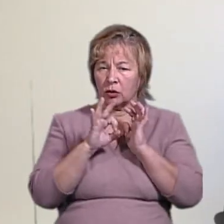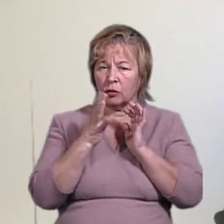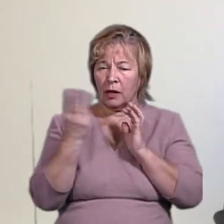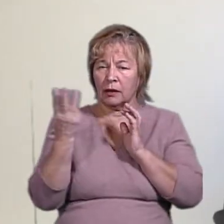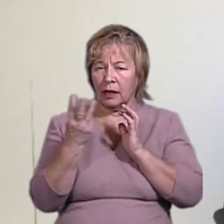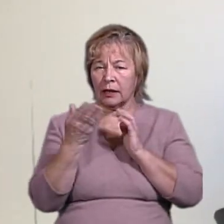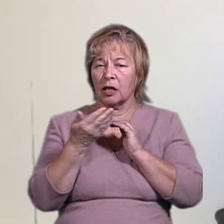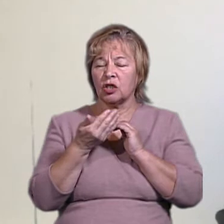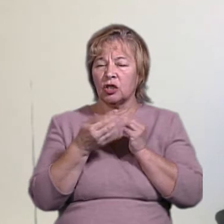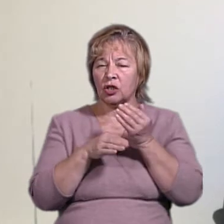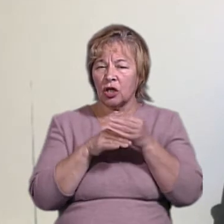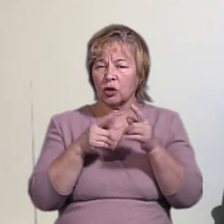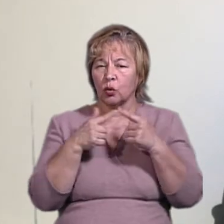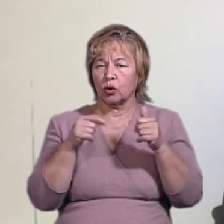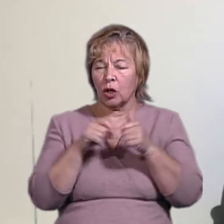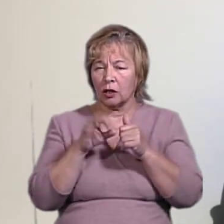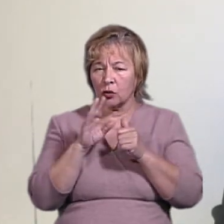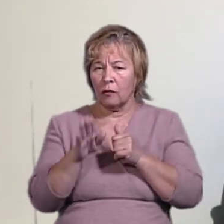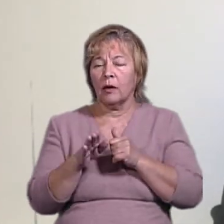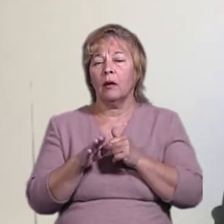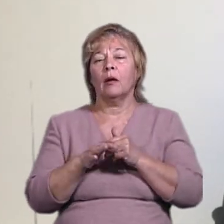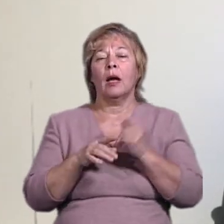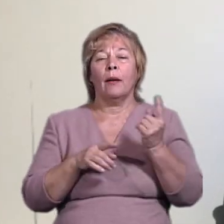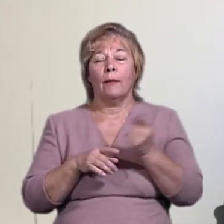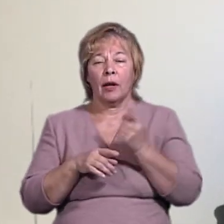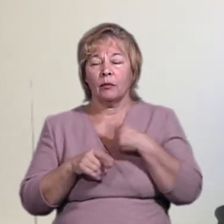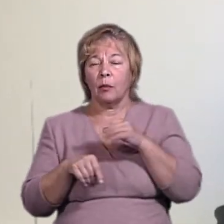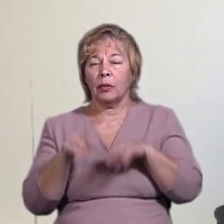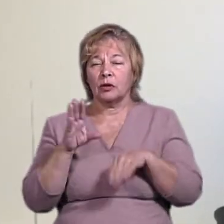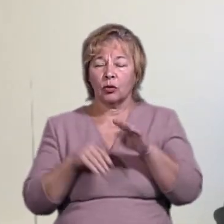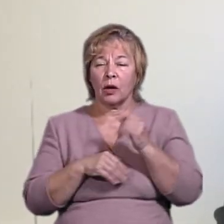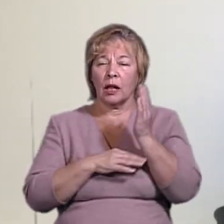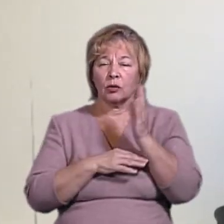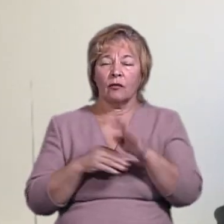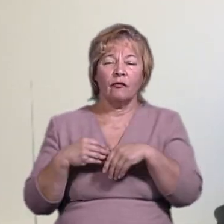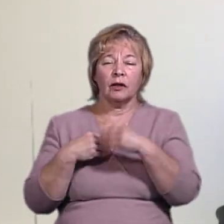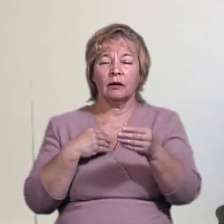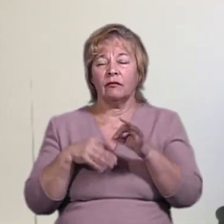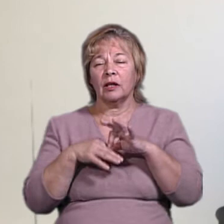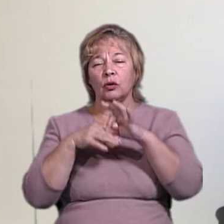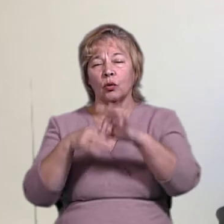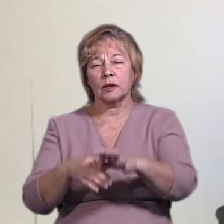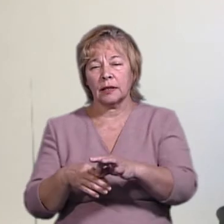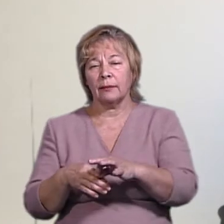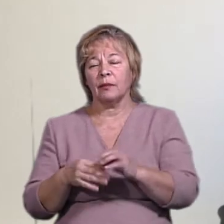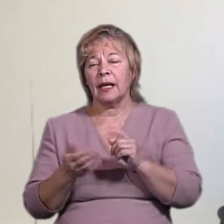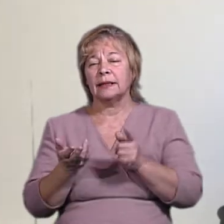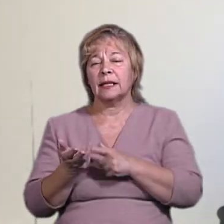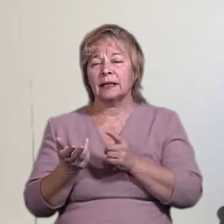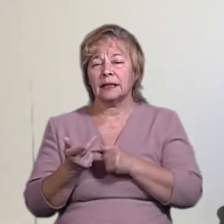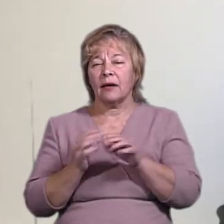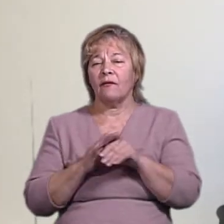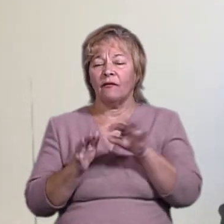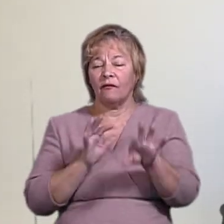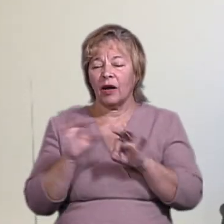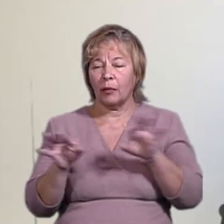дільниць ви охопили своєю Перший, паралельний підрахунок голосів ведеться в межах статистичної вибірки.